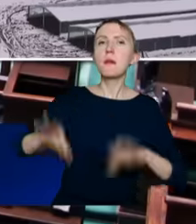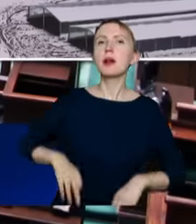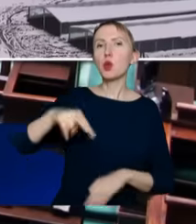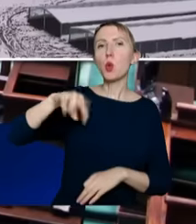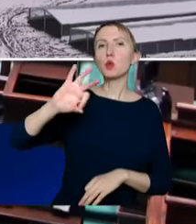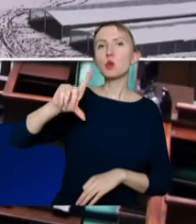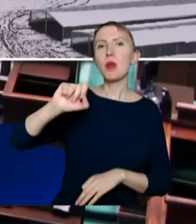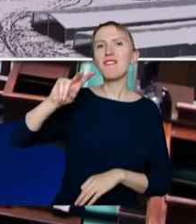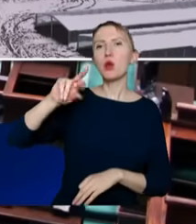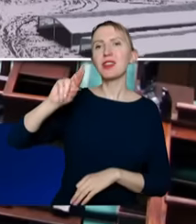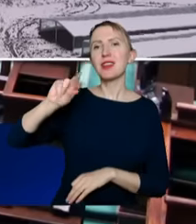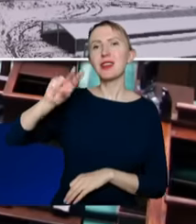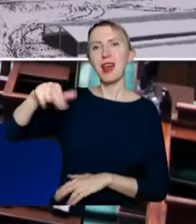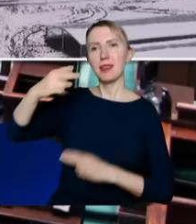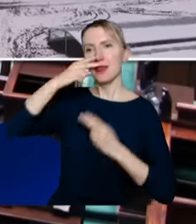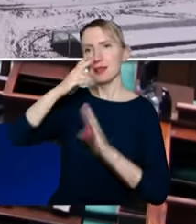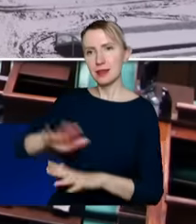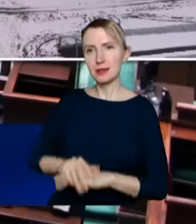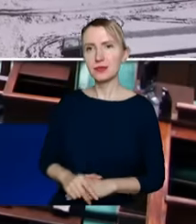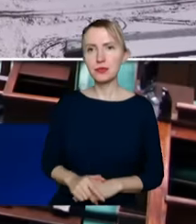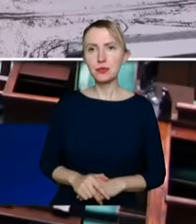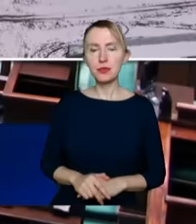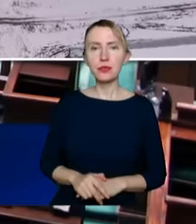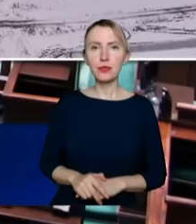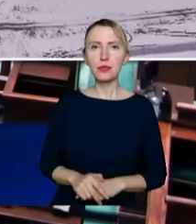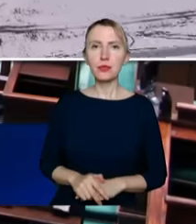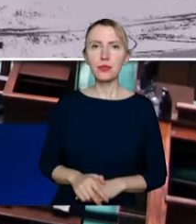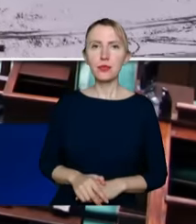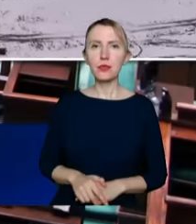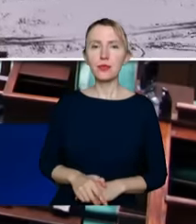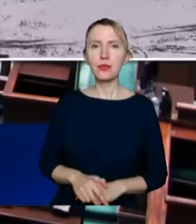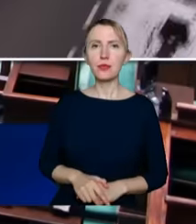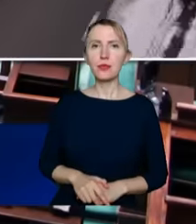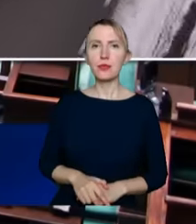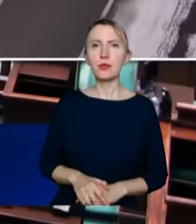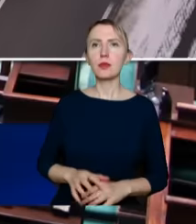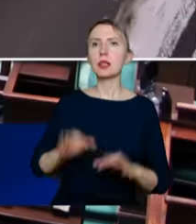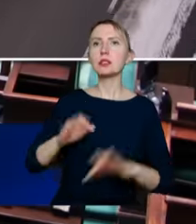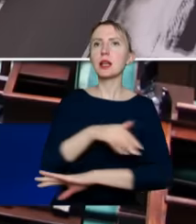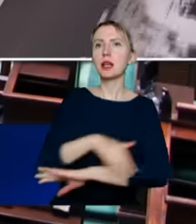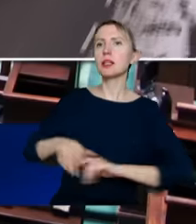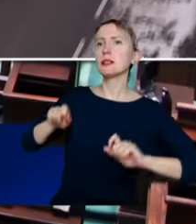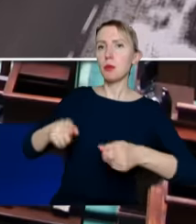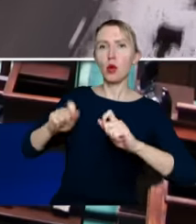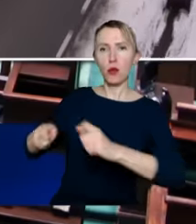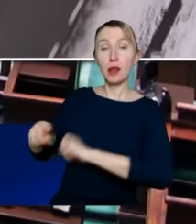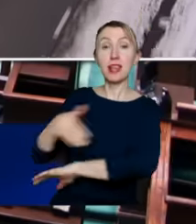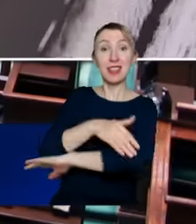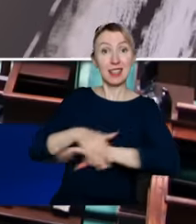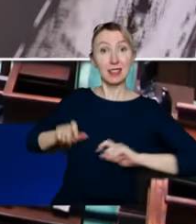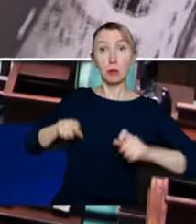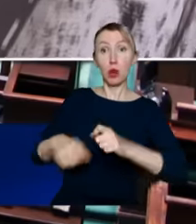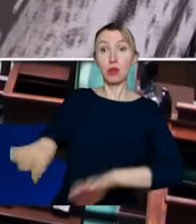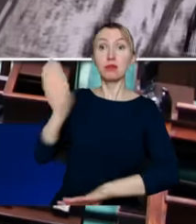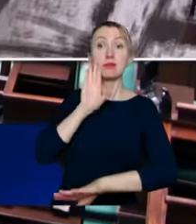przedstawi. Dzisiaj dzisiaj są blokowane granice i te blokowane granice będą trwały